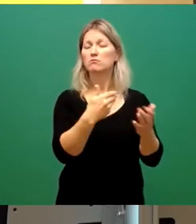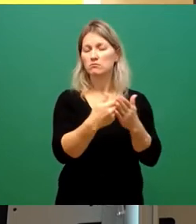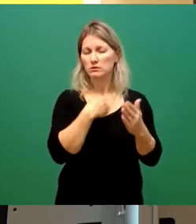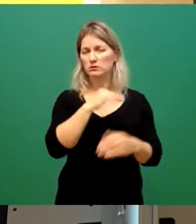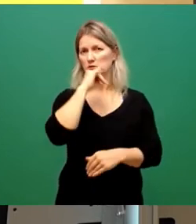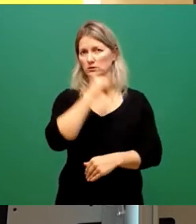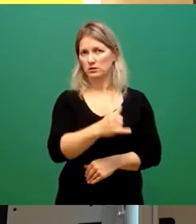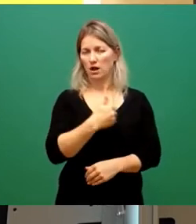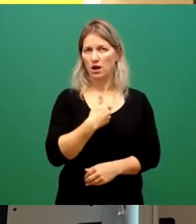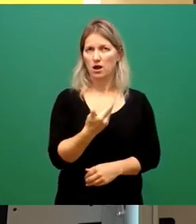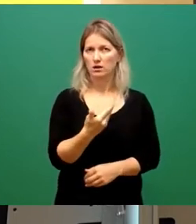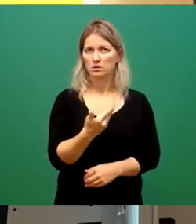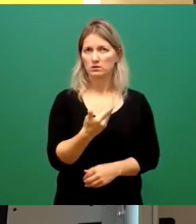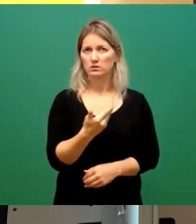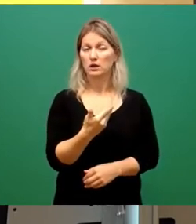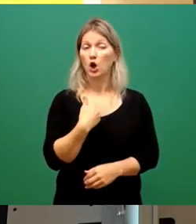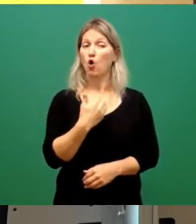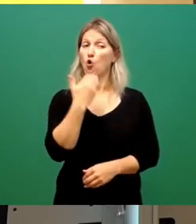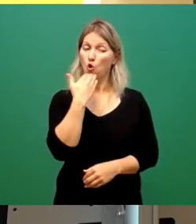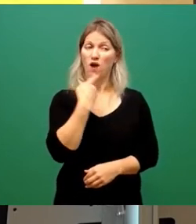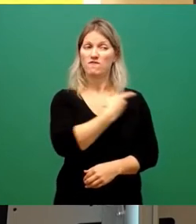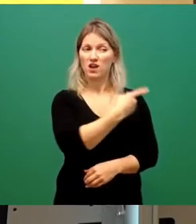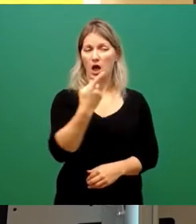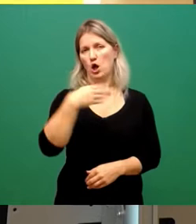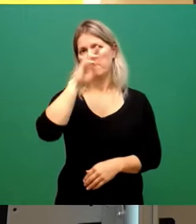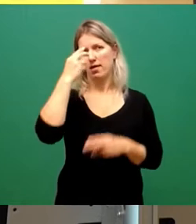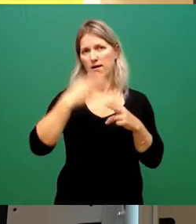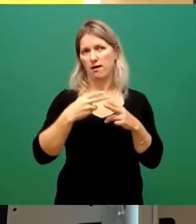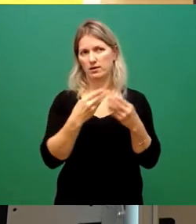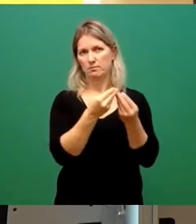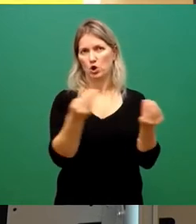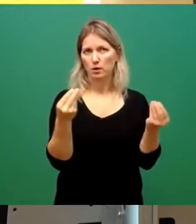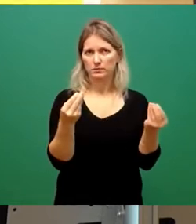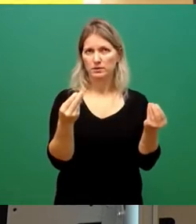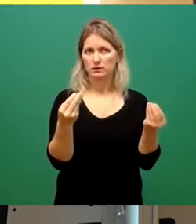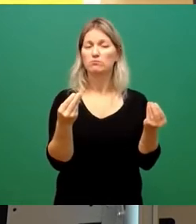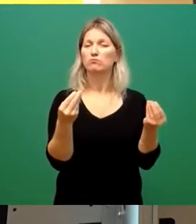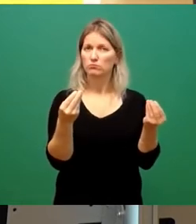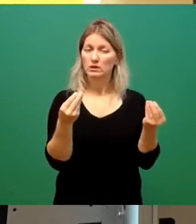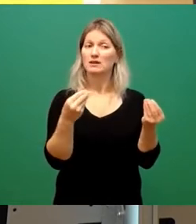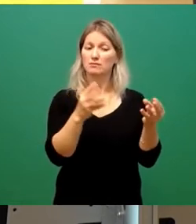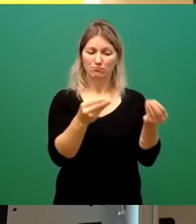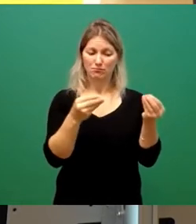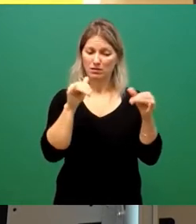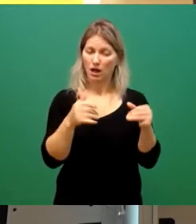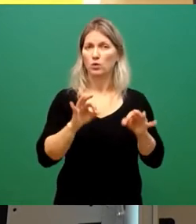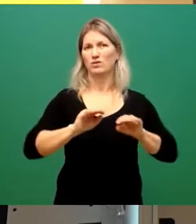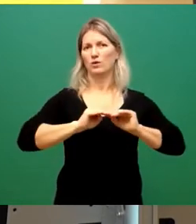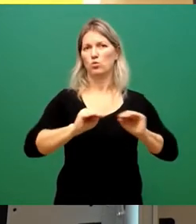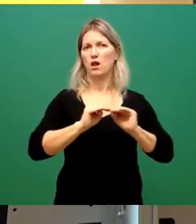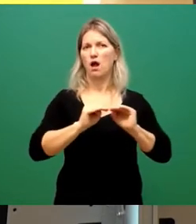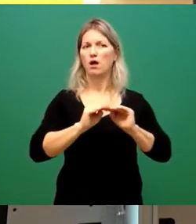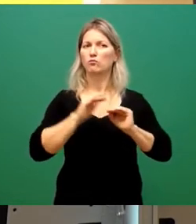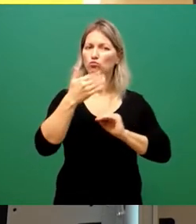Und ich hoffe, dass dieser Vorschlag eine Mehrheit findet und dann eine Grundlage sein kann für weitere Gespräche, für Verhandlungen